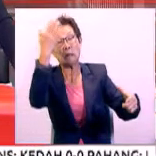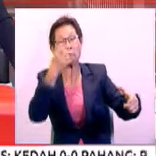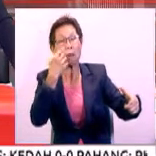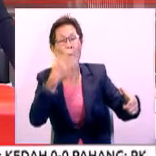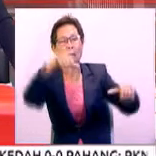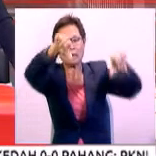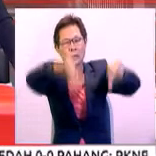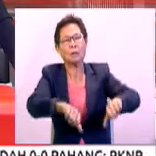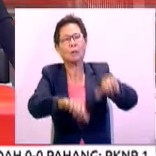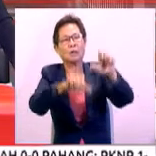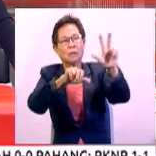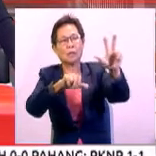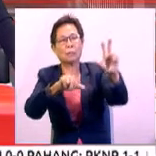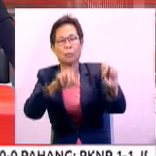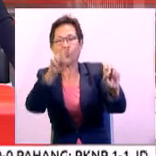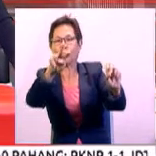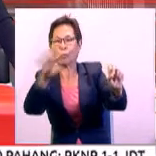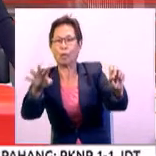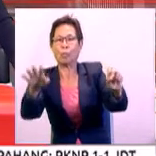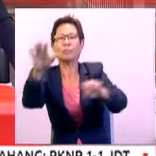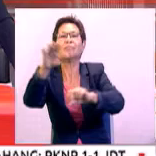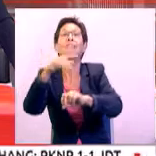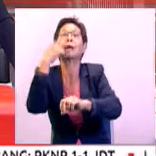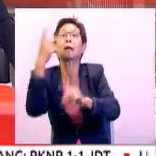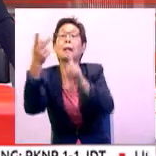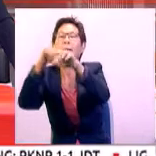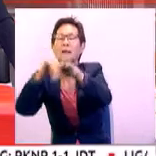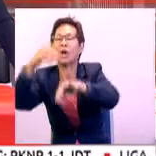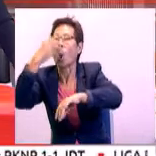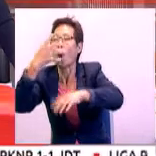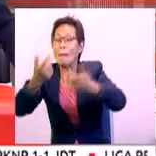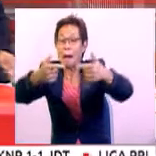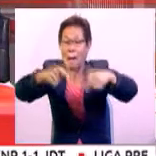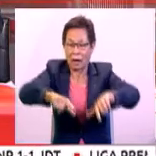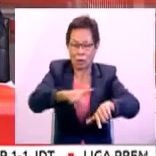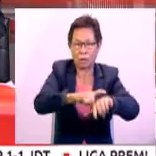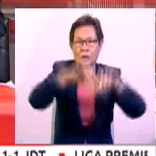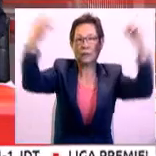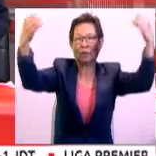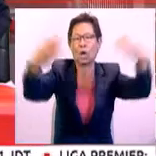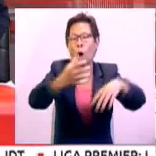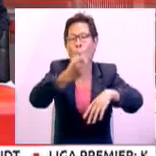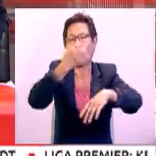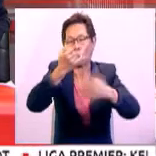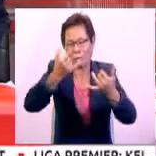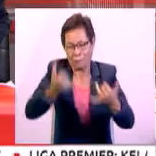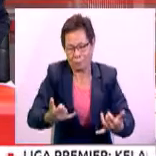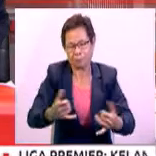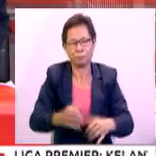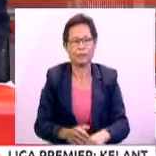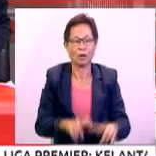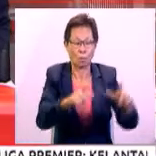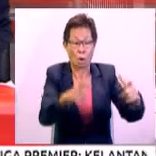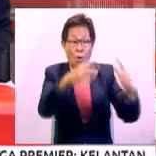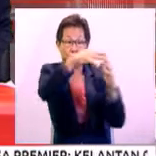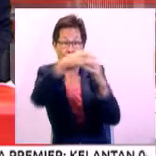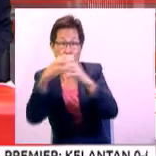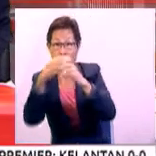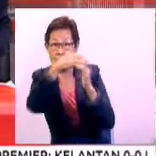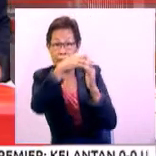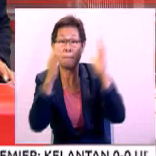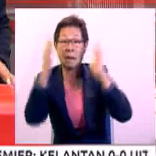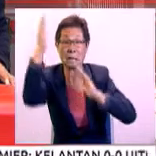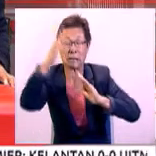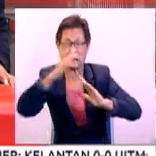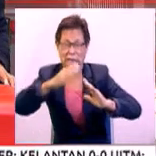30-24 di tangan Hong Kong pada aksi yang berlangsung di Stadium Hong Kong hari ini. Skuad Rugby Negara bermula